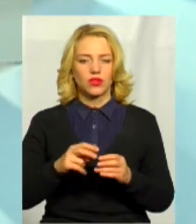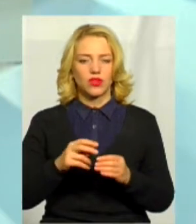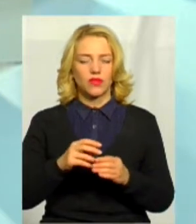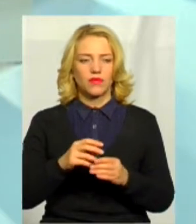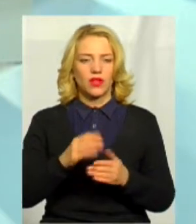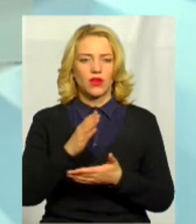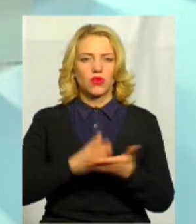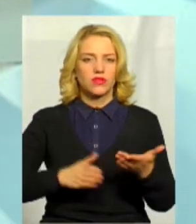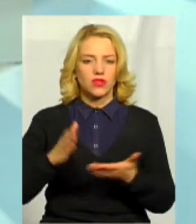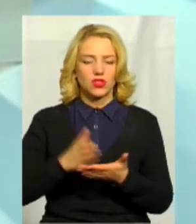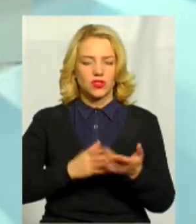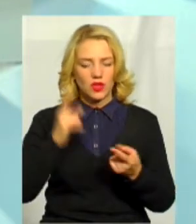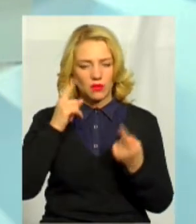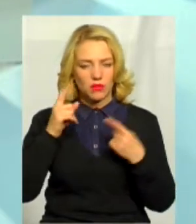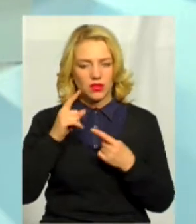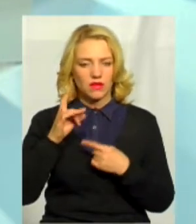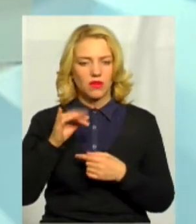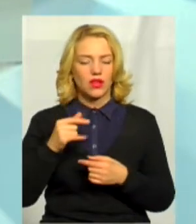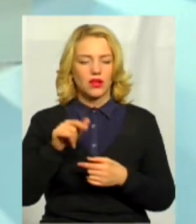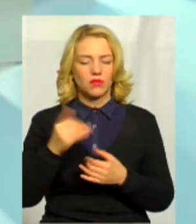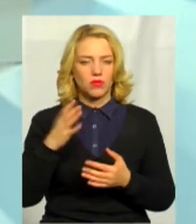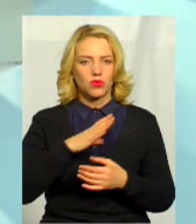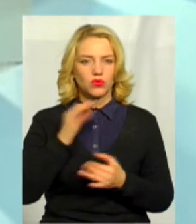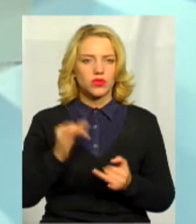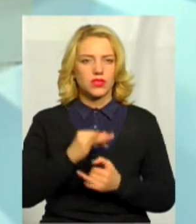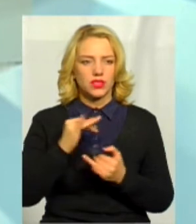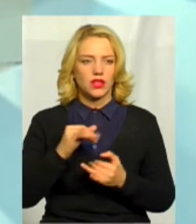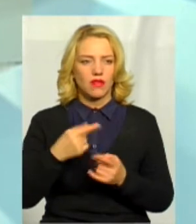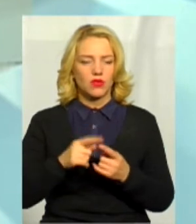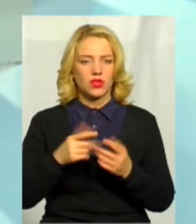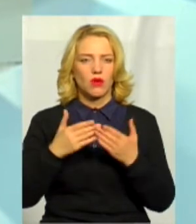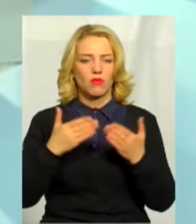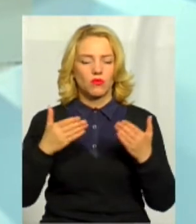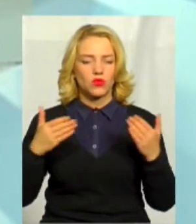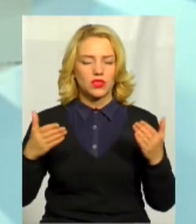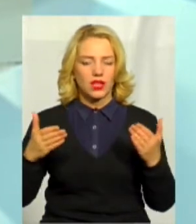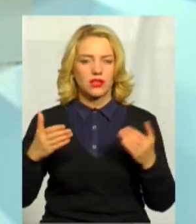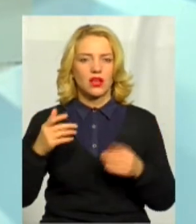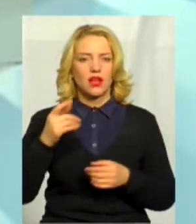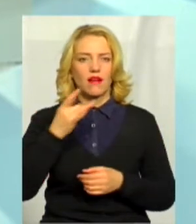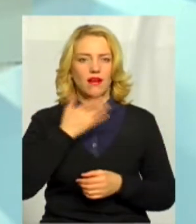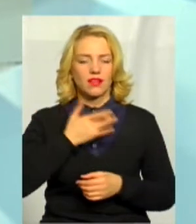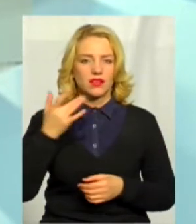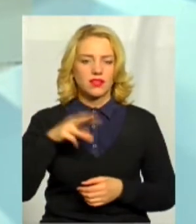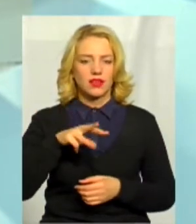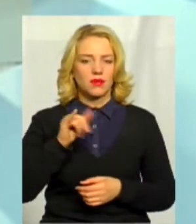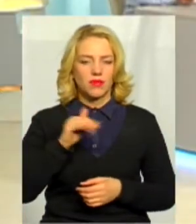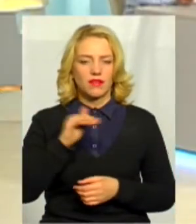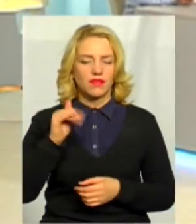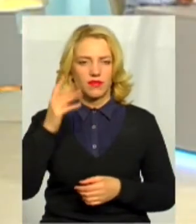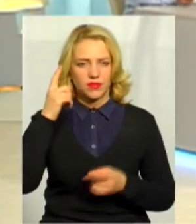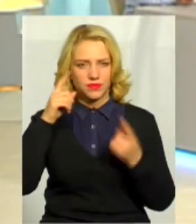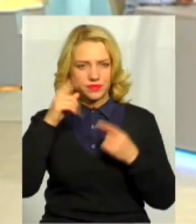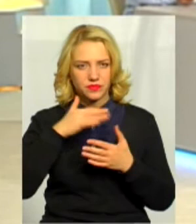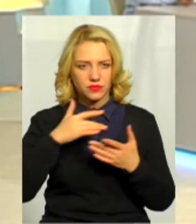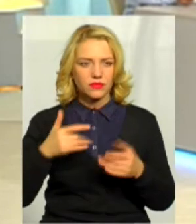це було цікаво. І вони взагалі пропонували музей радянських міфів, щоб це була б правда і вигадка, висвітлювалася в музеї. Ну, і